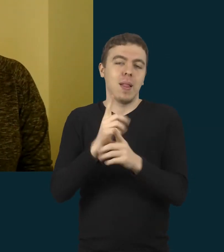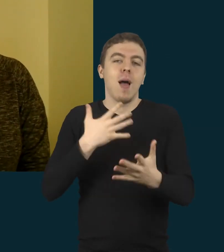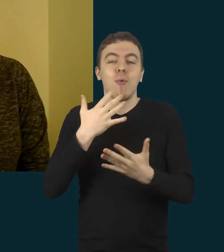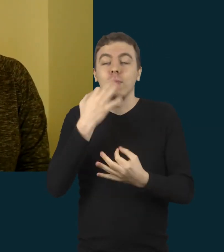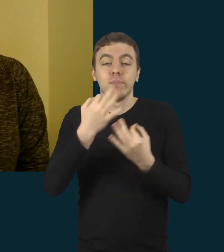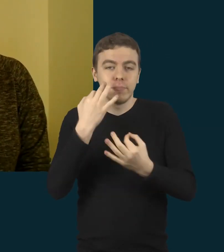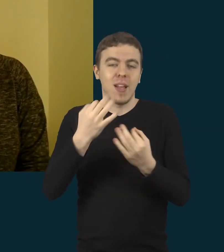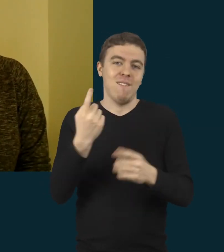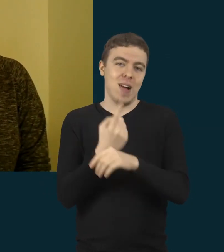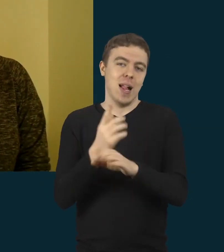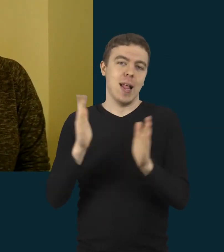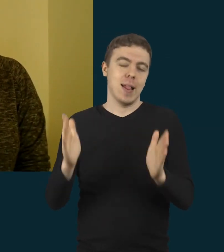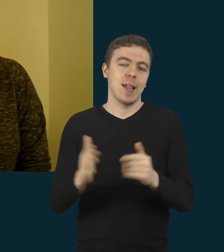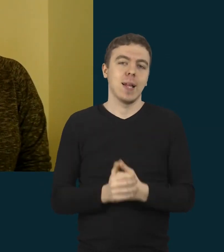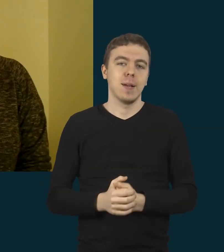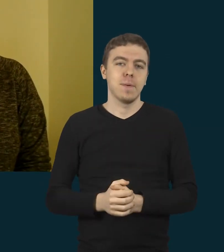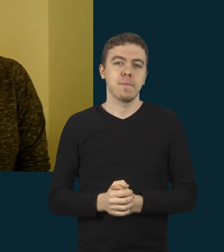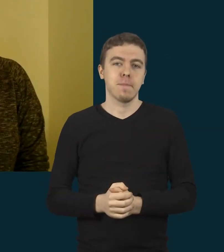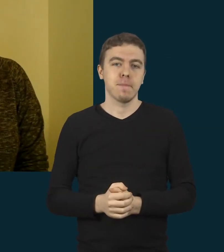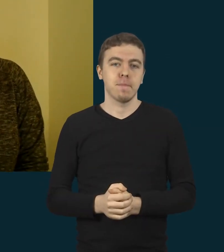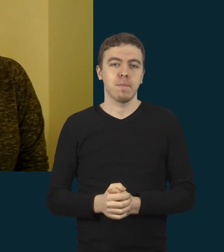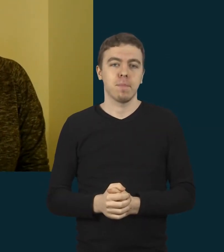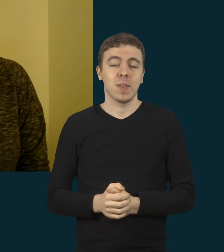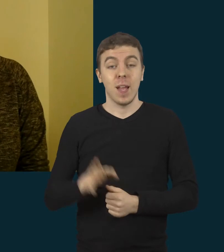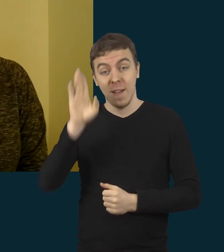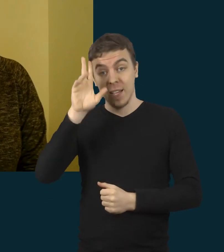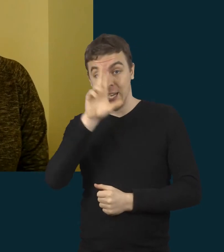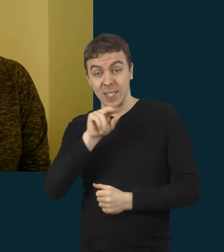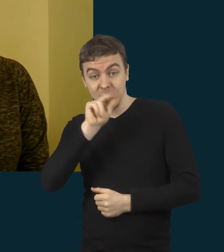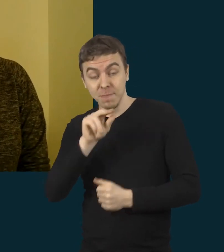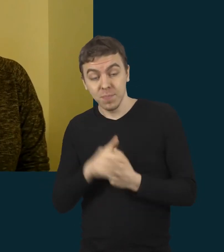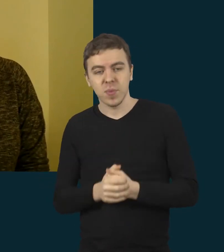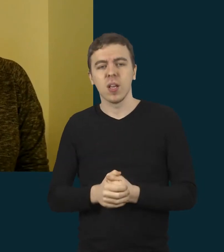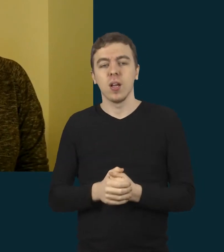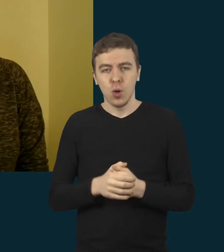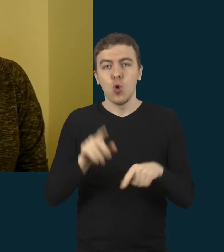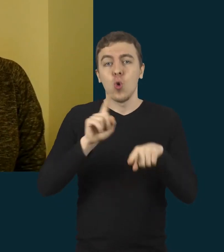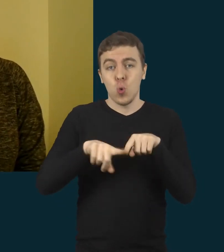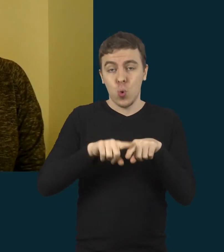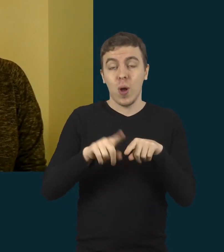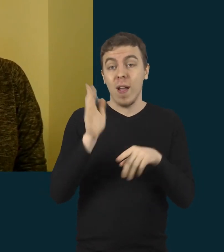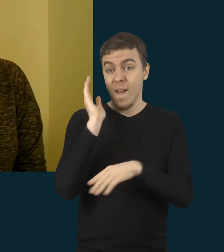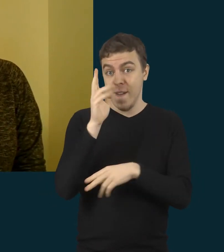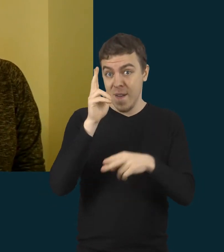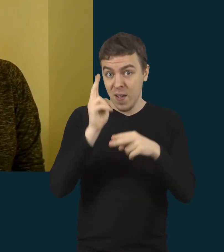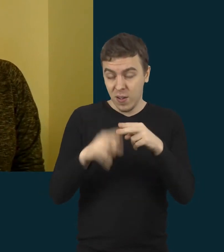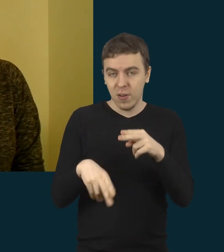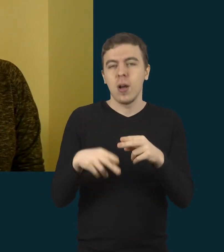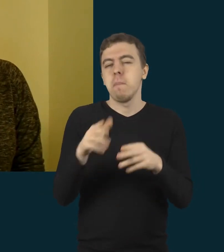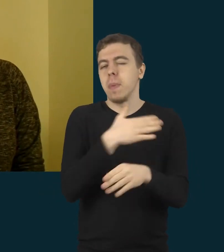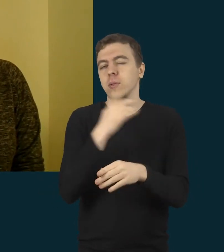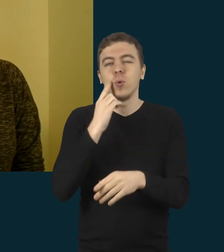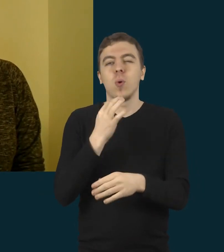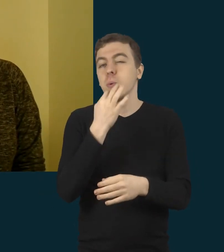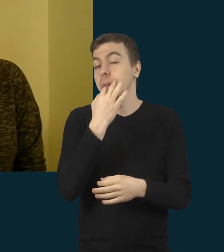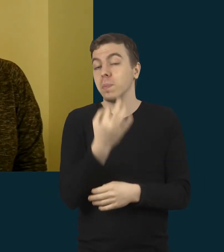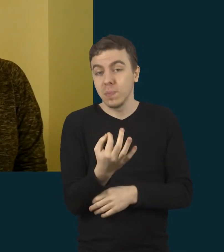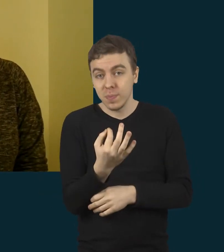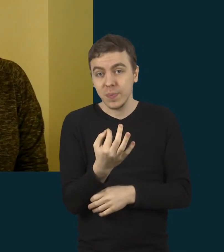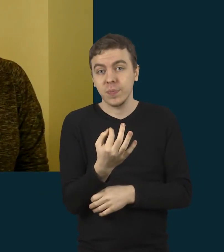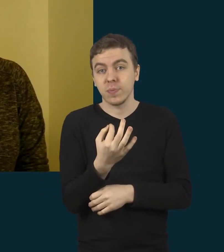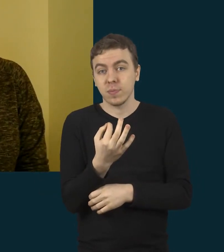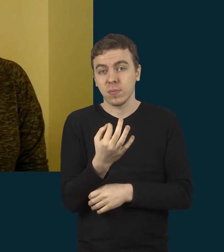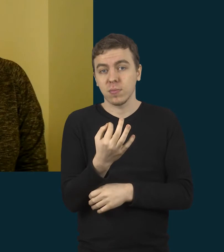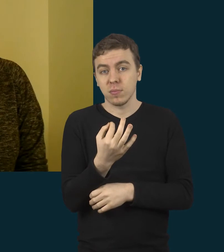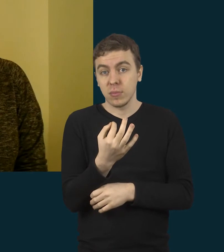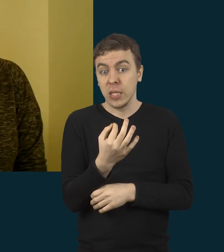Ir jau užbaigsime pristatymą iš šio elemento papasakojimo, nes jau